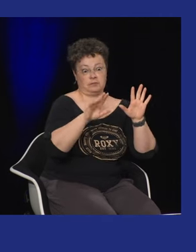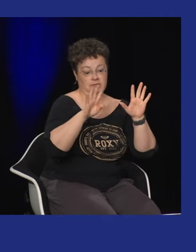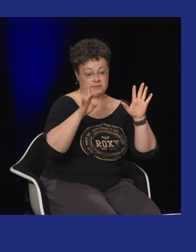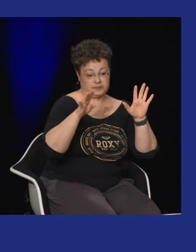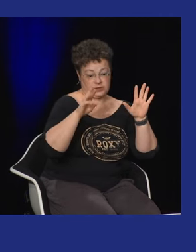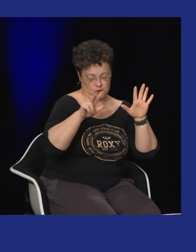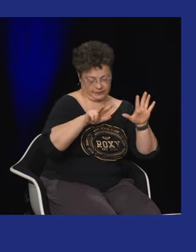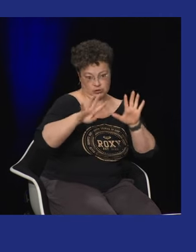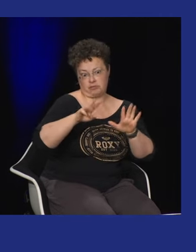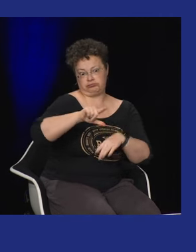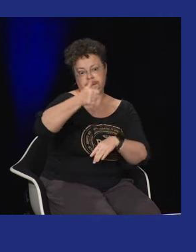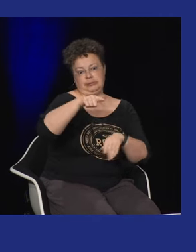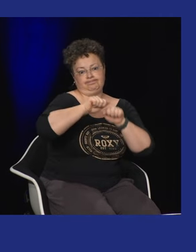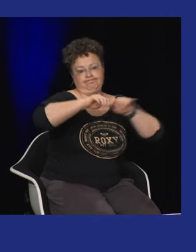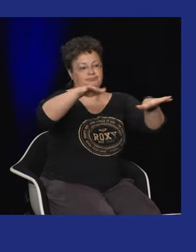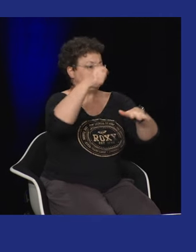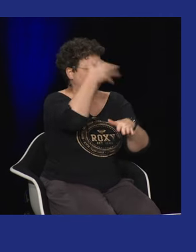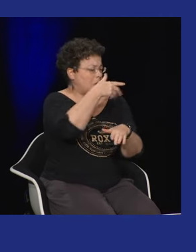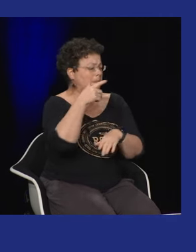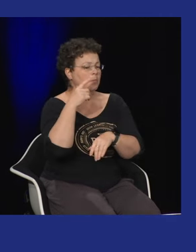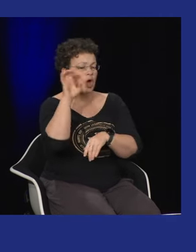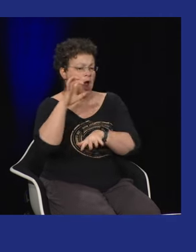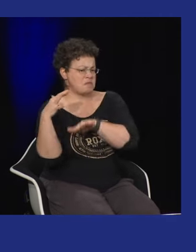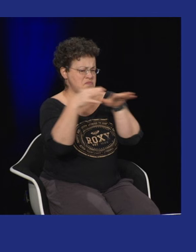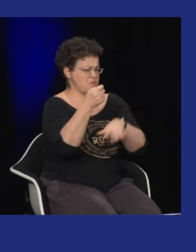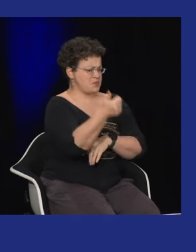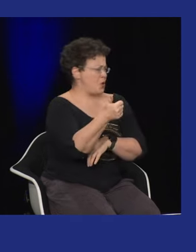importants chez deaf way donc le premier c'est en 89